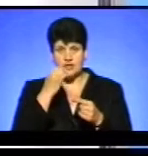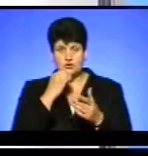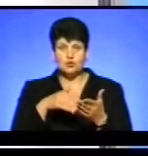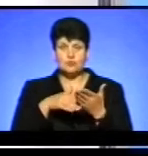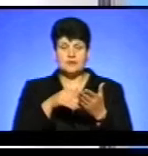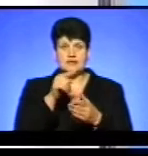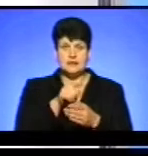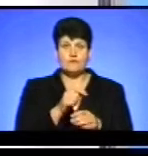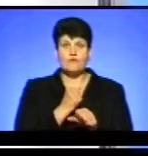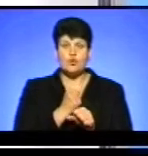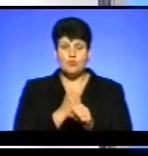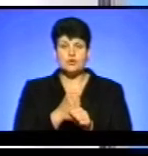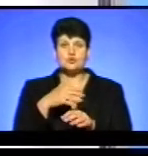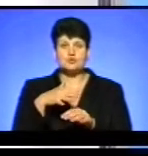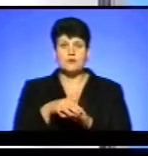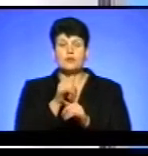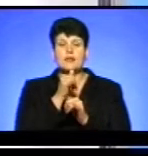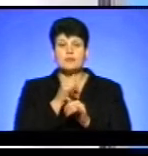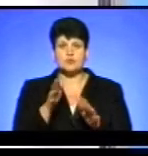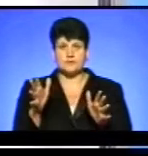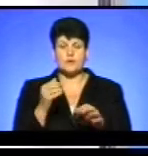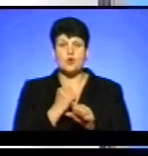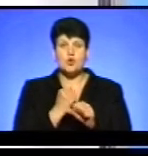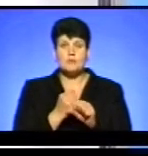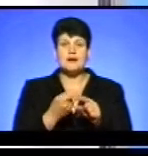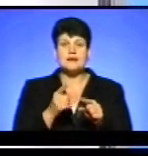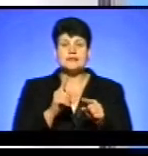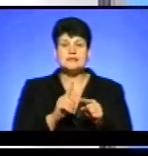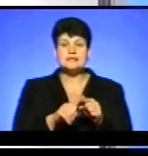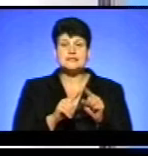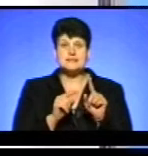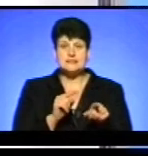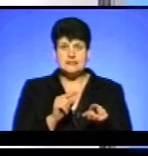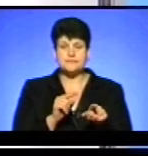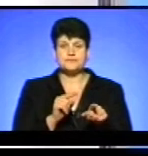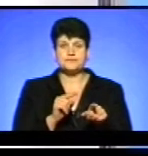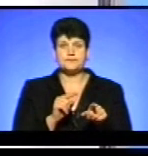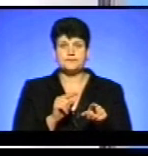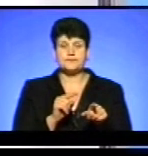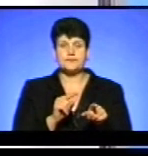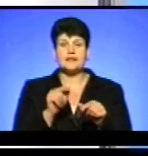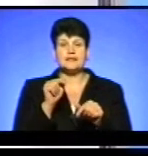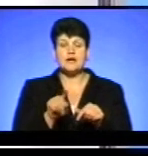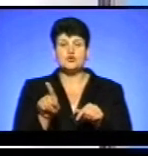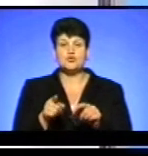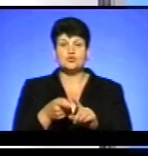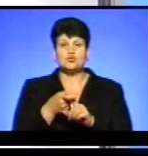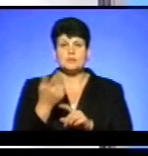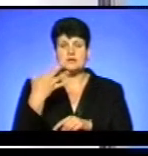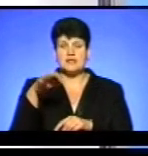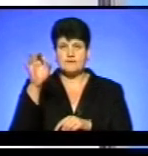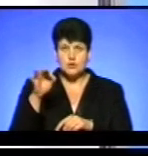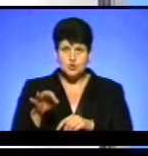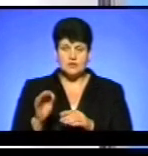їм в роботі зрозуміло, що неможливо. Роблять це таким чином. А те, що стосується 5%